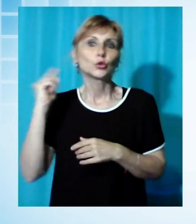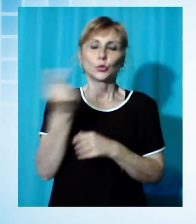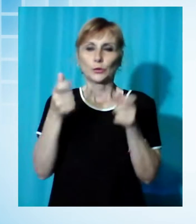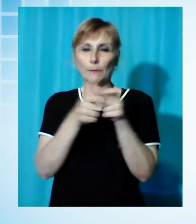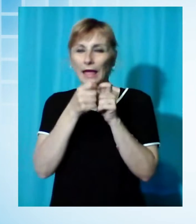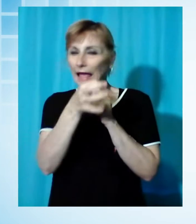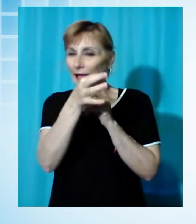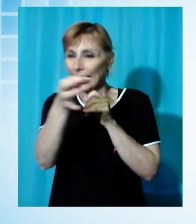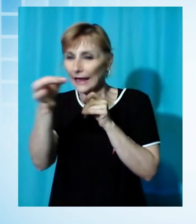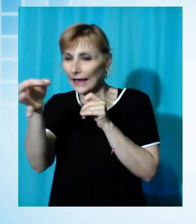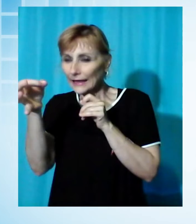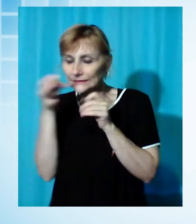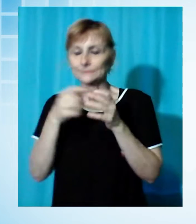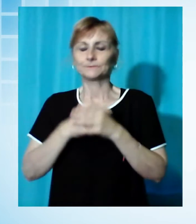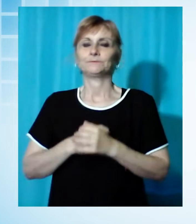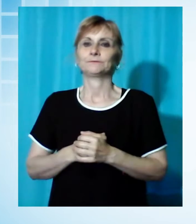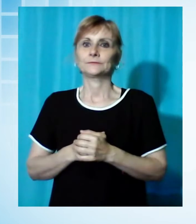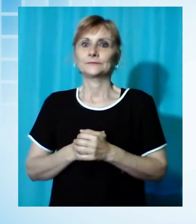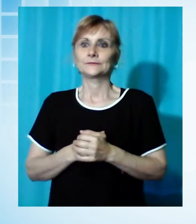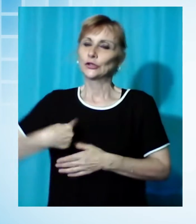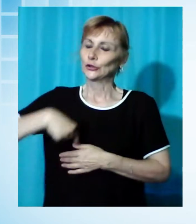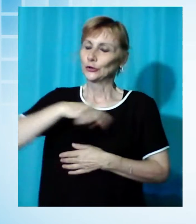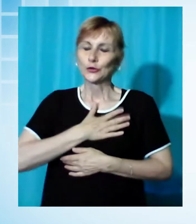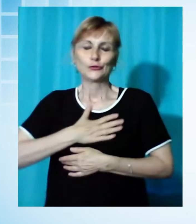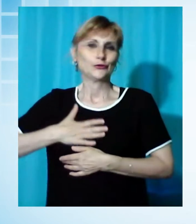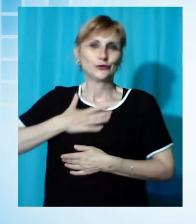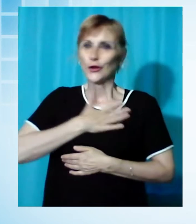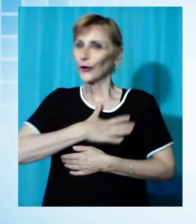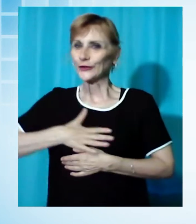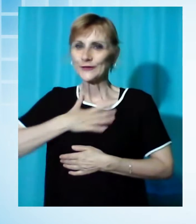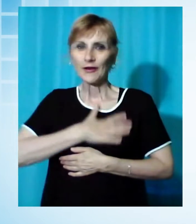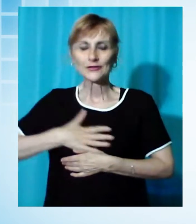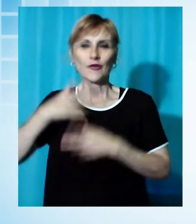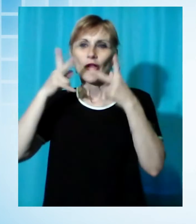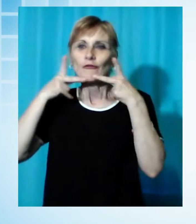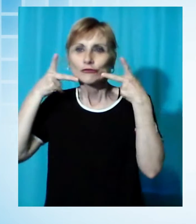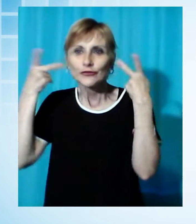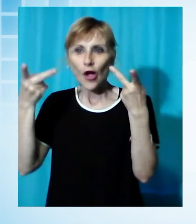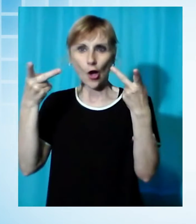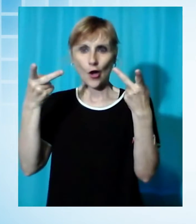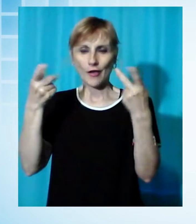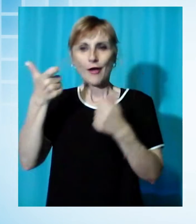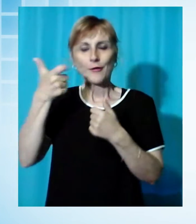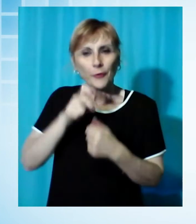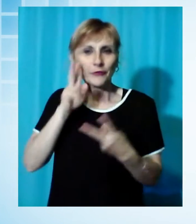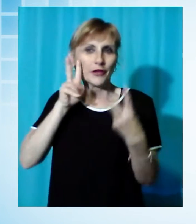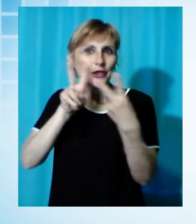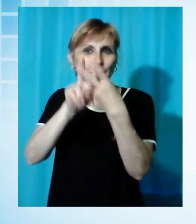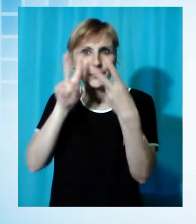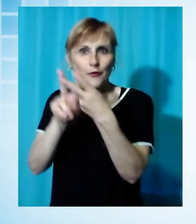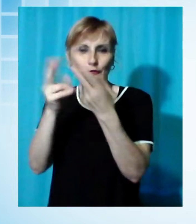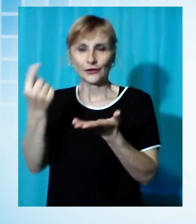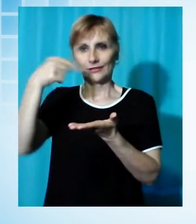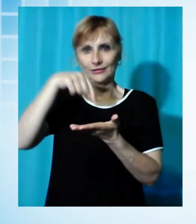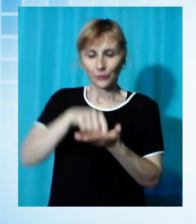Questo è momento di grande gioia e soddisfazione, gioia perché possiamo tornare ad incontrarci ed ascoltare insieme la parola, a